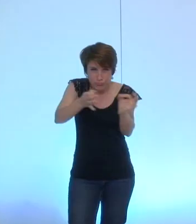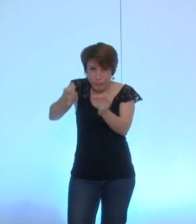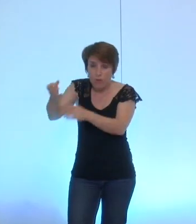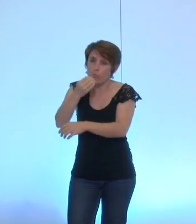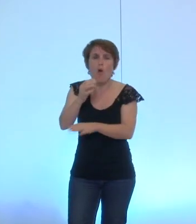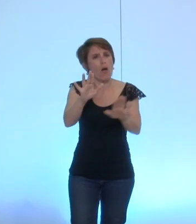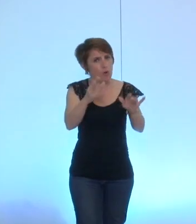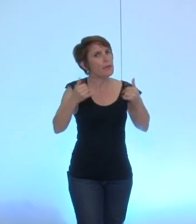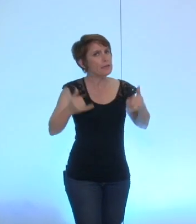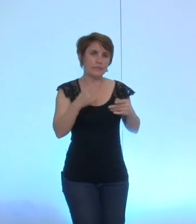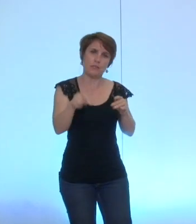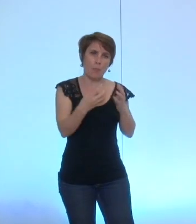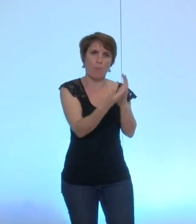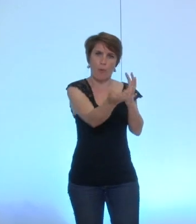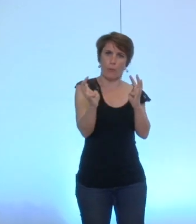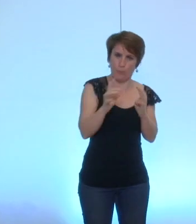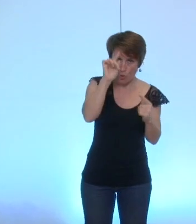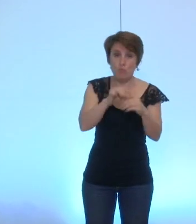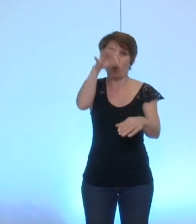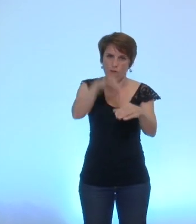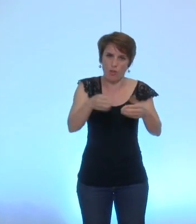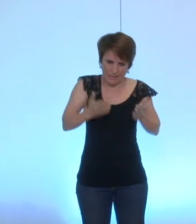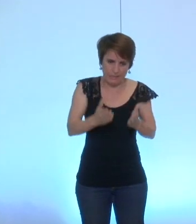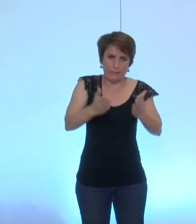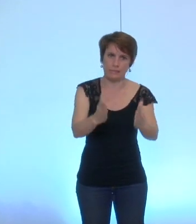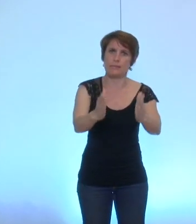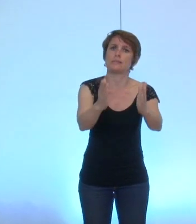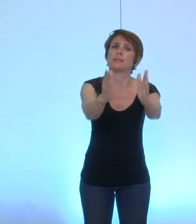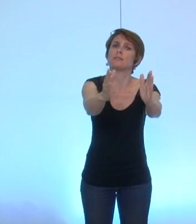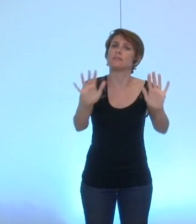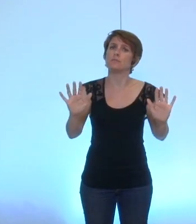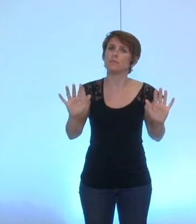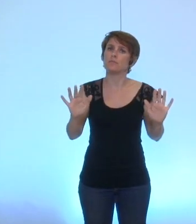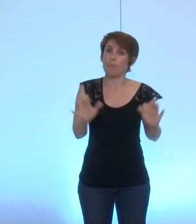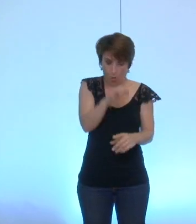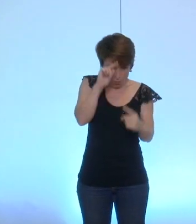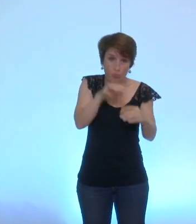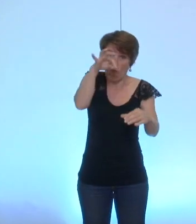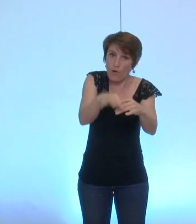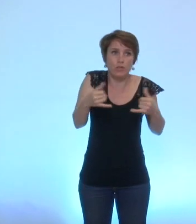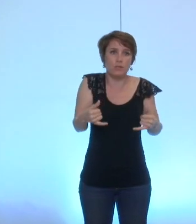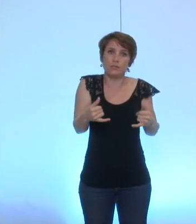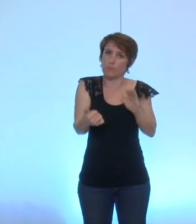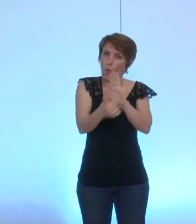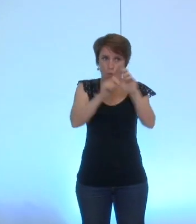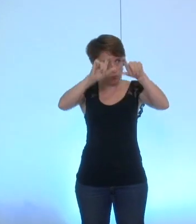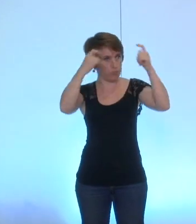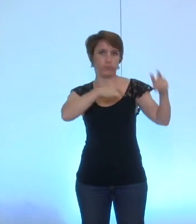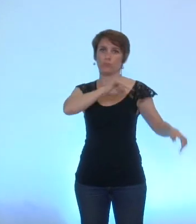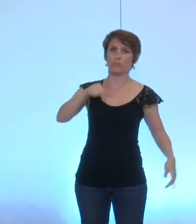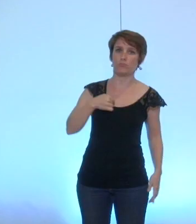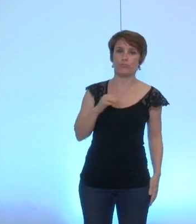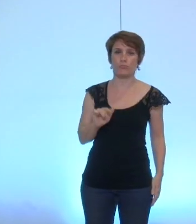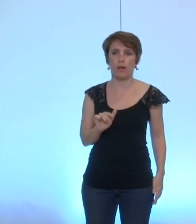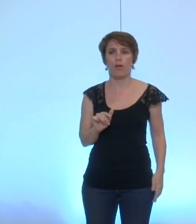délibérante premièrement nous sommes là pour prendre des décisions pour voter alors qu'on y adjoigne des débats